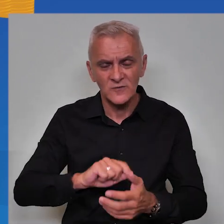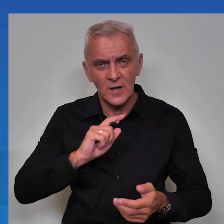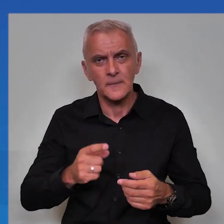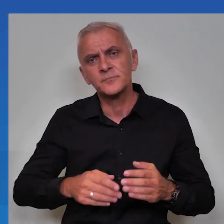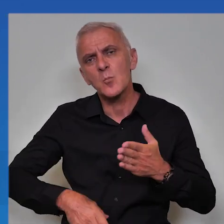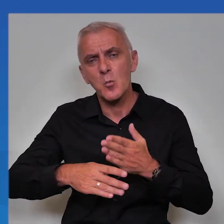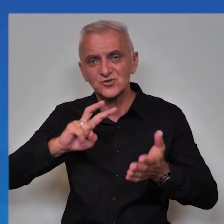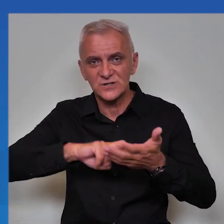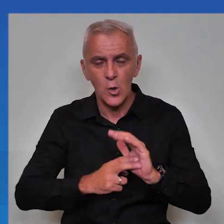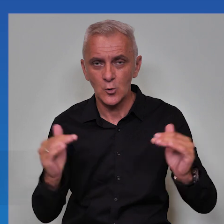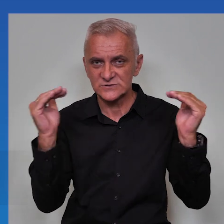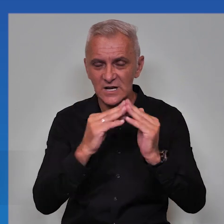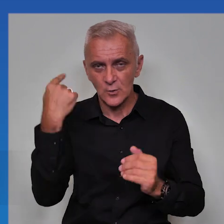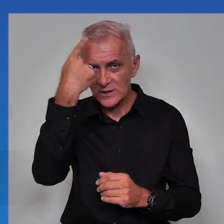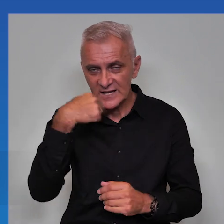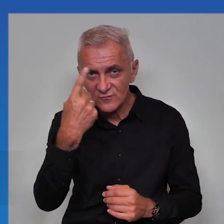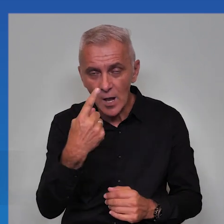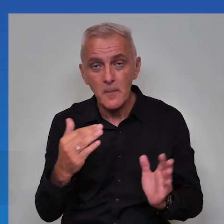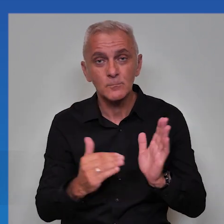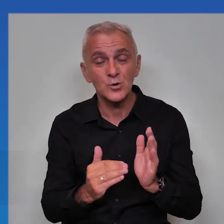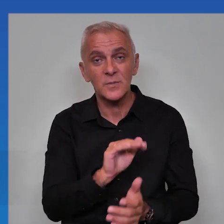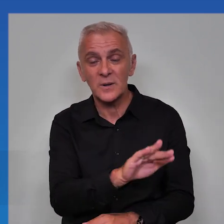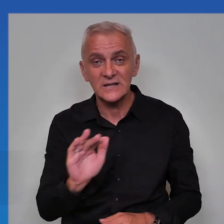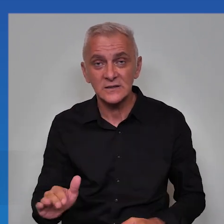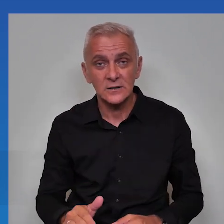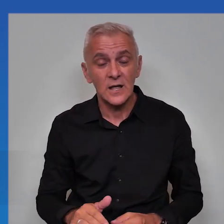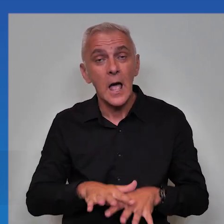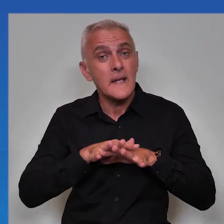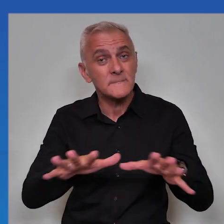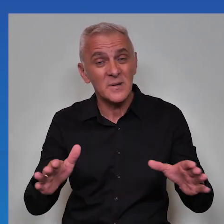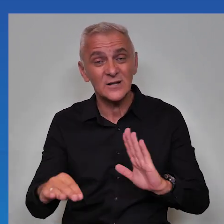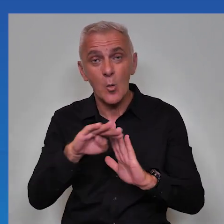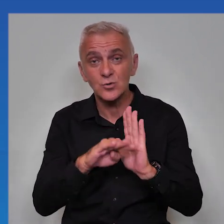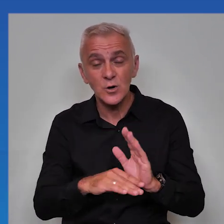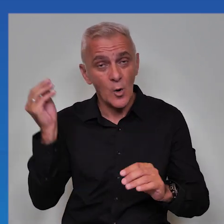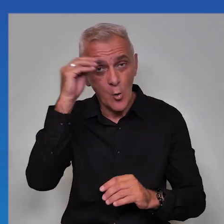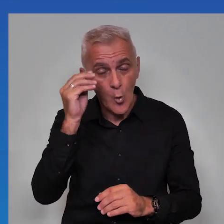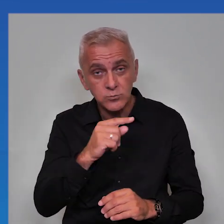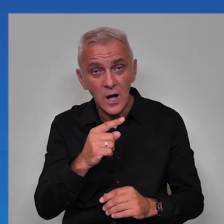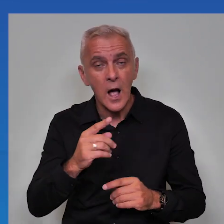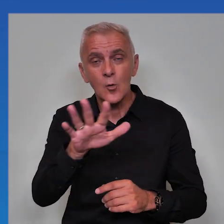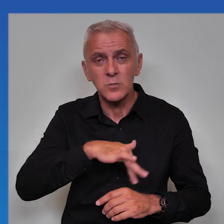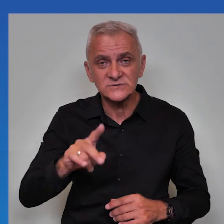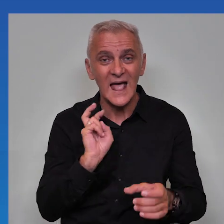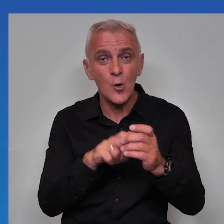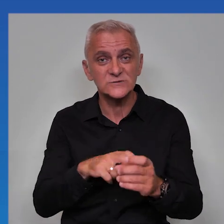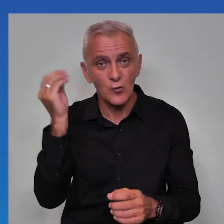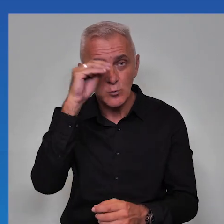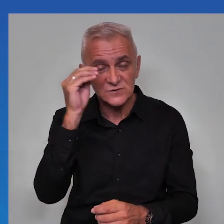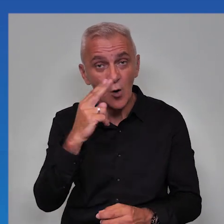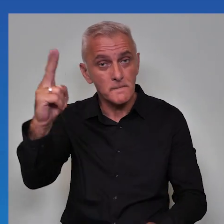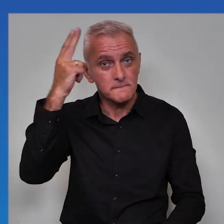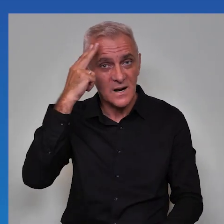nabavku asistivnih tehnologija u skladu sa individualnim potrebama djeteta, implementiraju programe obuka iz oblasti inkluzivnog